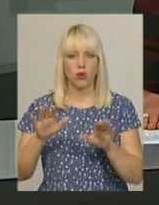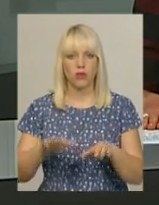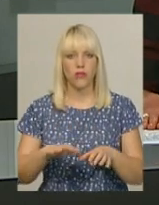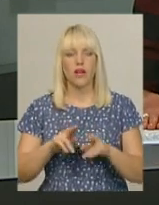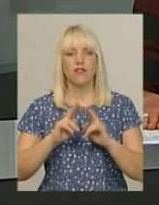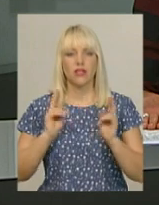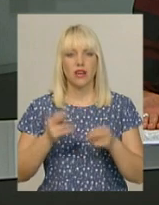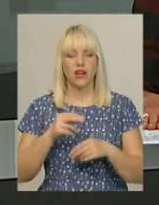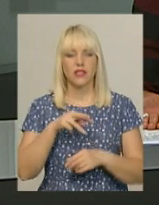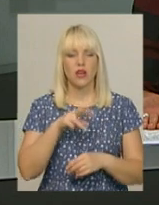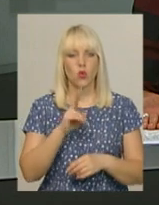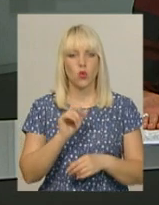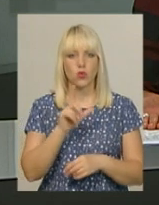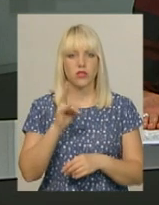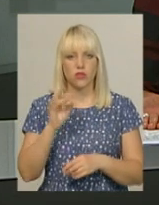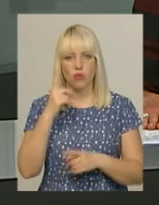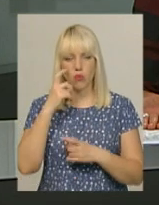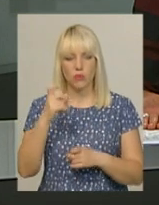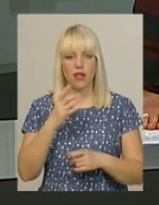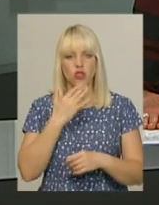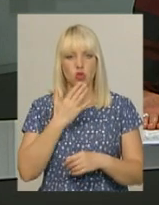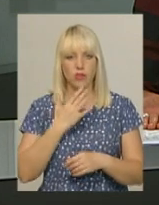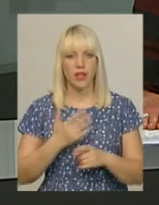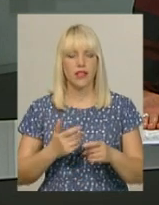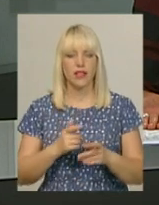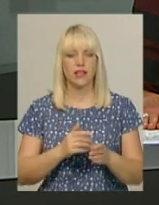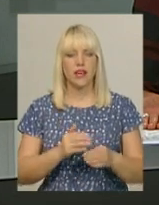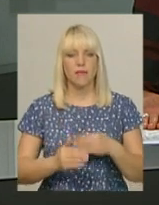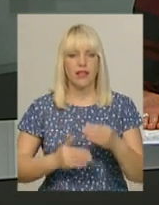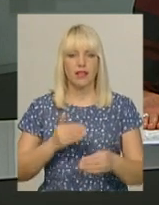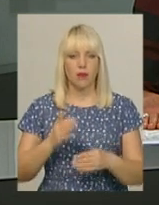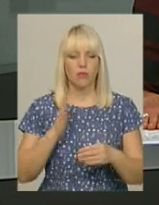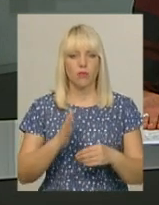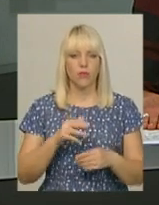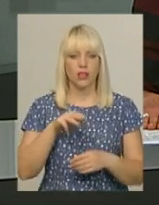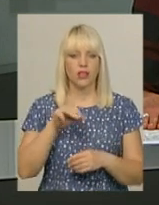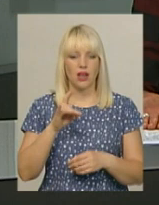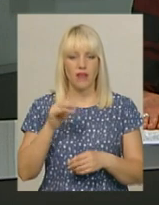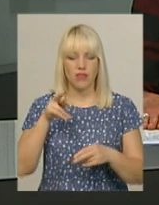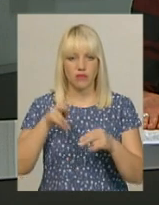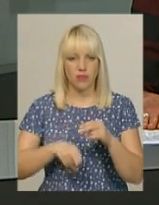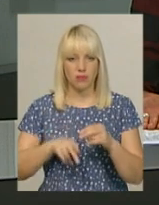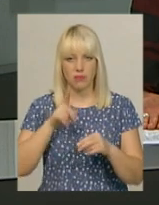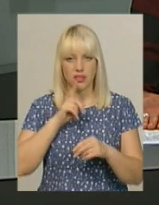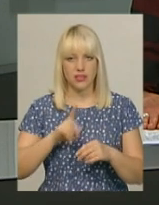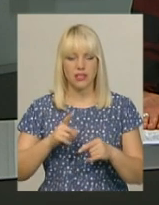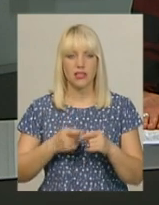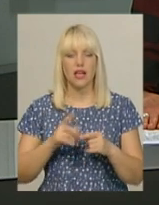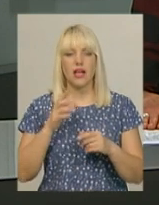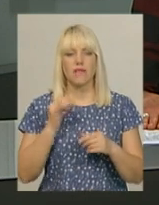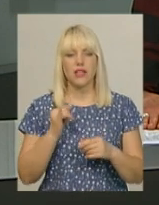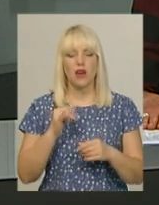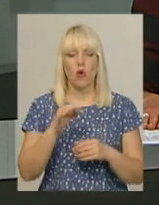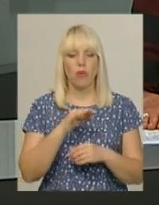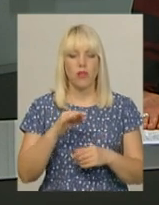Кузнєцов повідомив. Національний етап відбудеться в кінці травня. Місце та строки проведення ще узгоджуються. А в обласному етапі